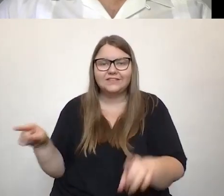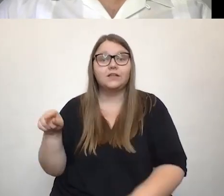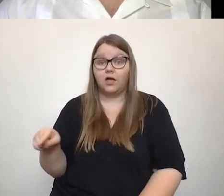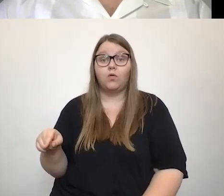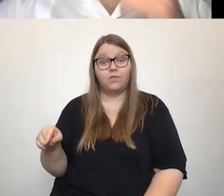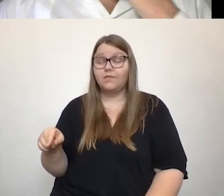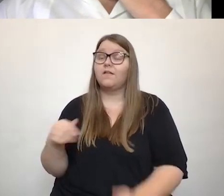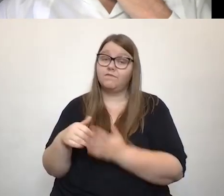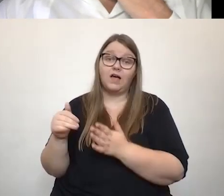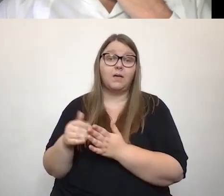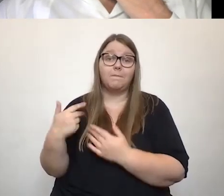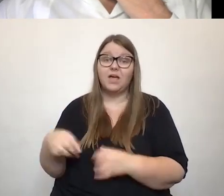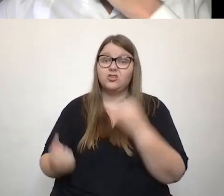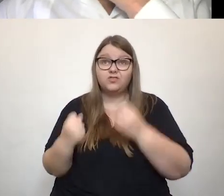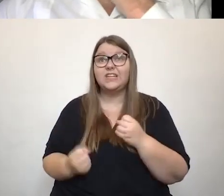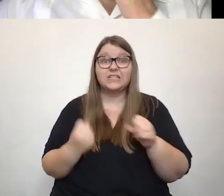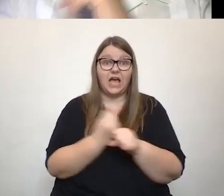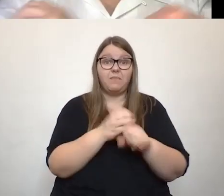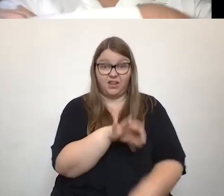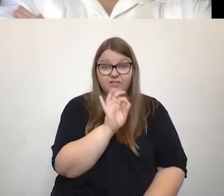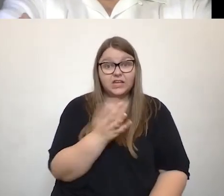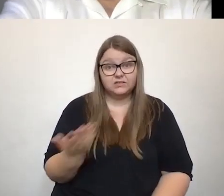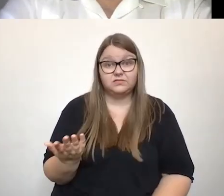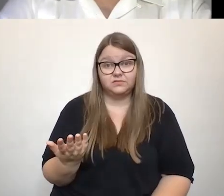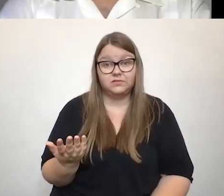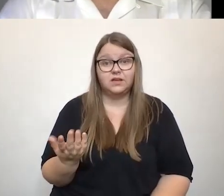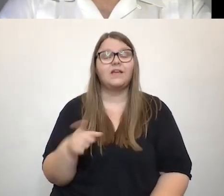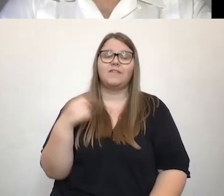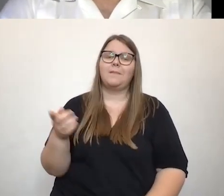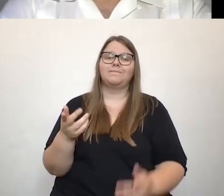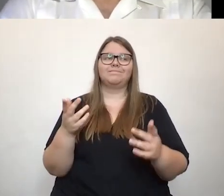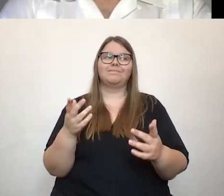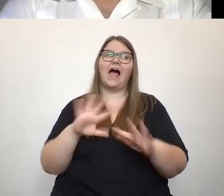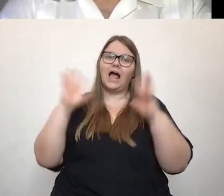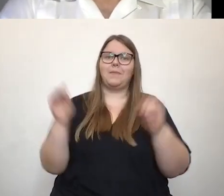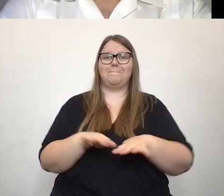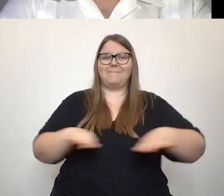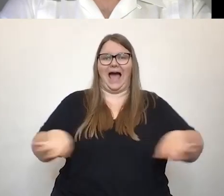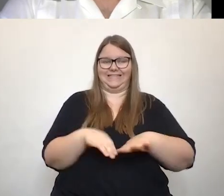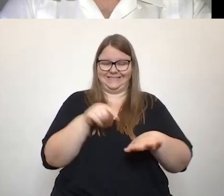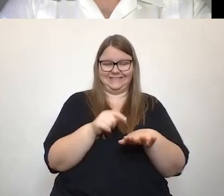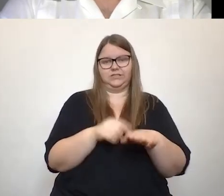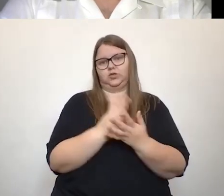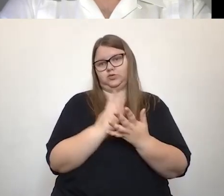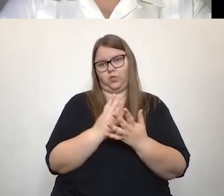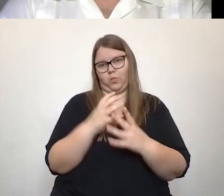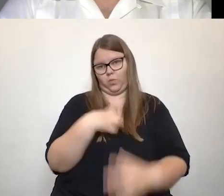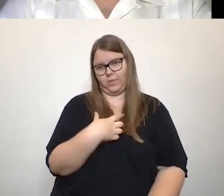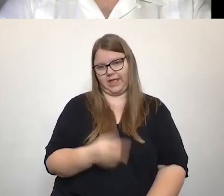immer schwieriger in unserem Arbeitsmarkt. Ich glaube, wir haben tatsächlich eher ein Grundsatzproblem, dass wir heute